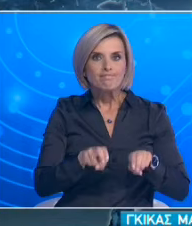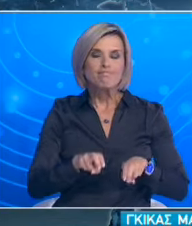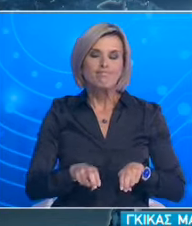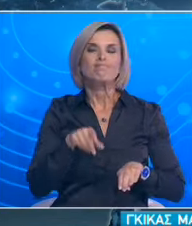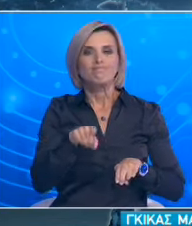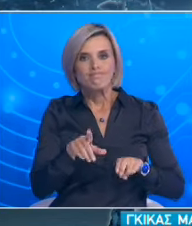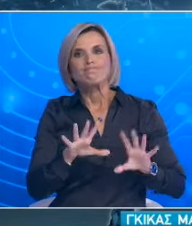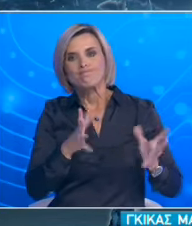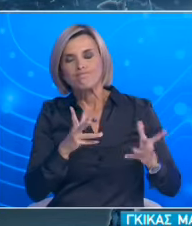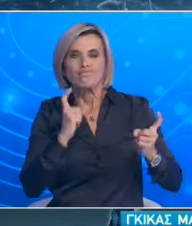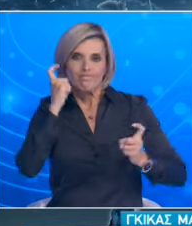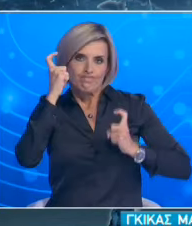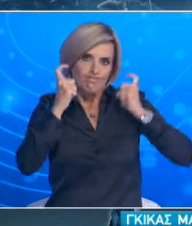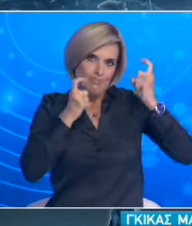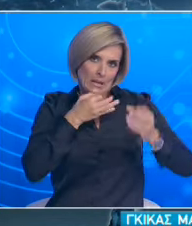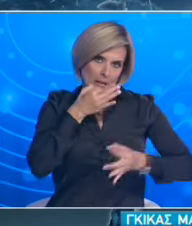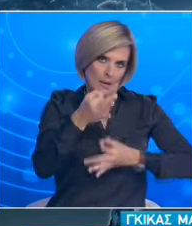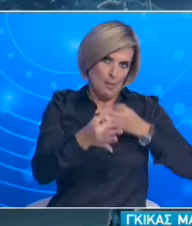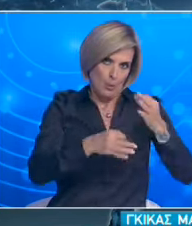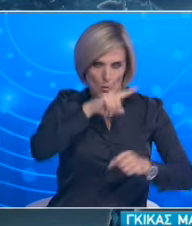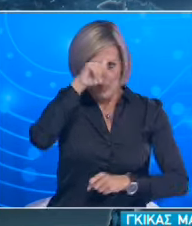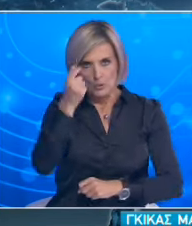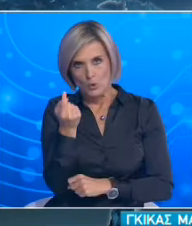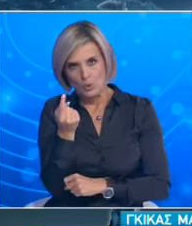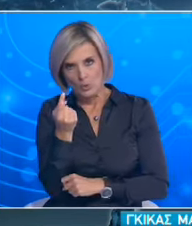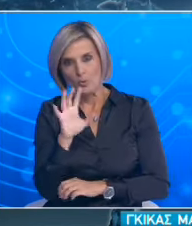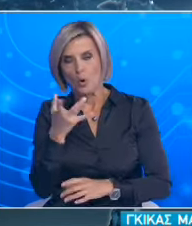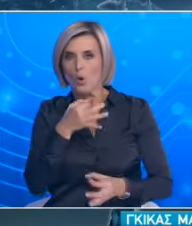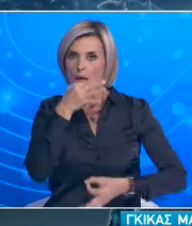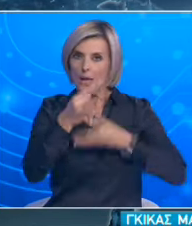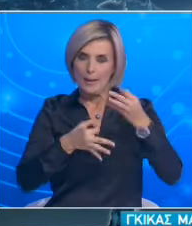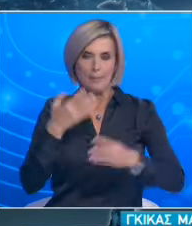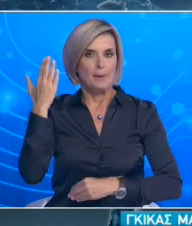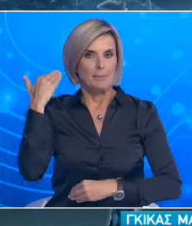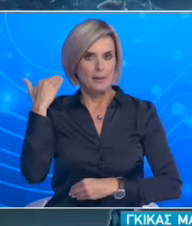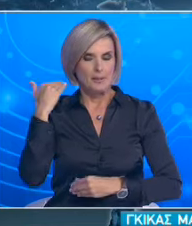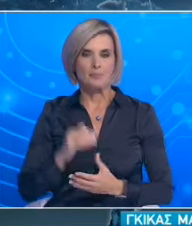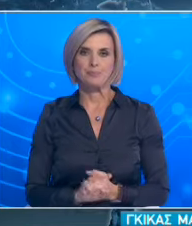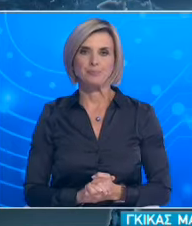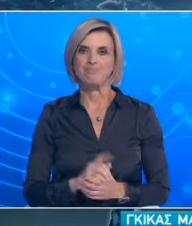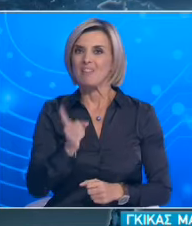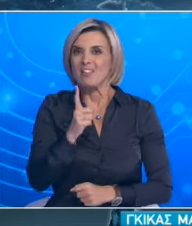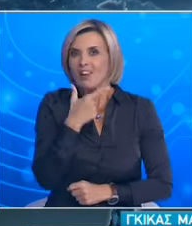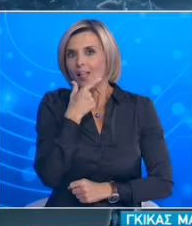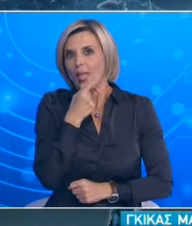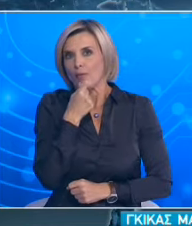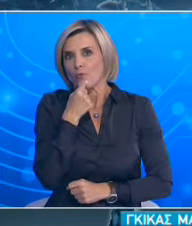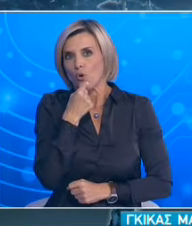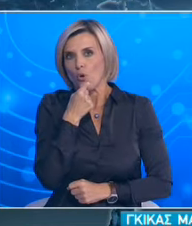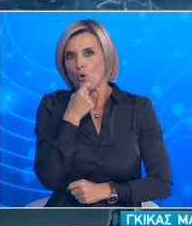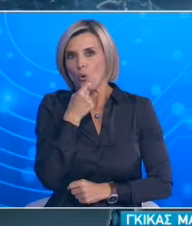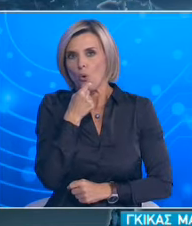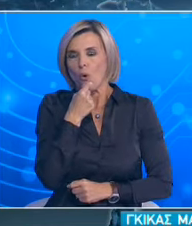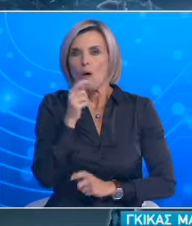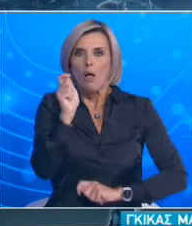απάντηση. Γιατί, όπως είπα και σε άλλοι, δεν είναι εύκολο να πεις βάζω περισσότερες